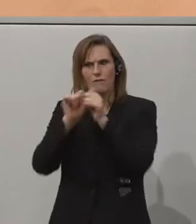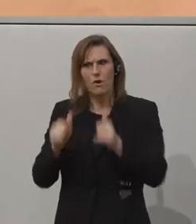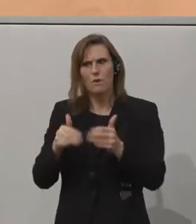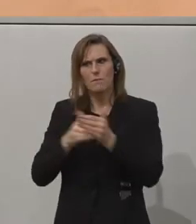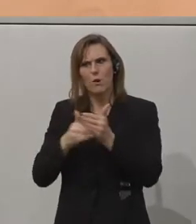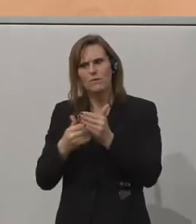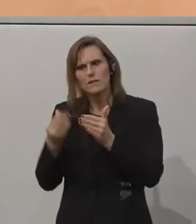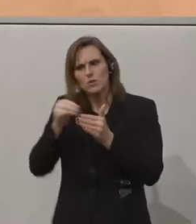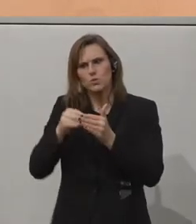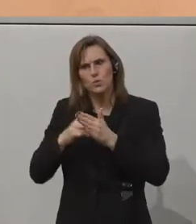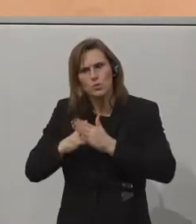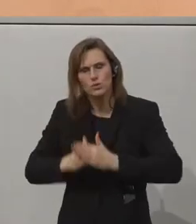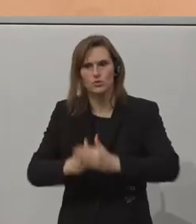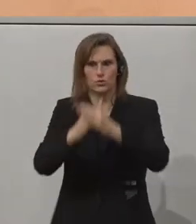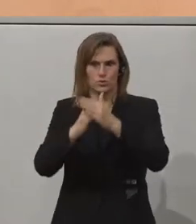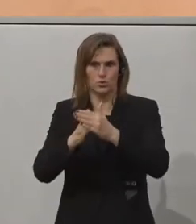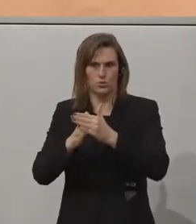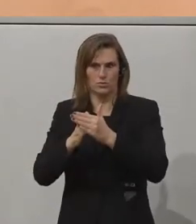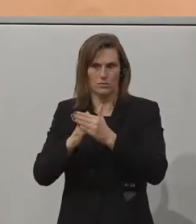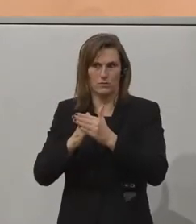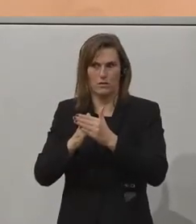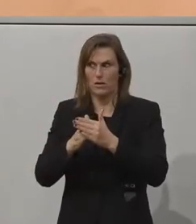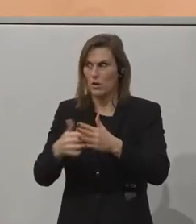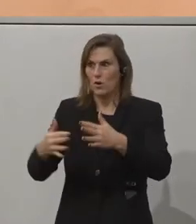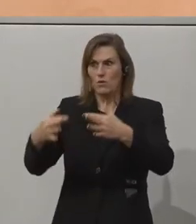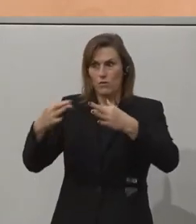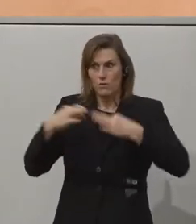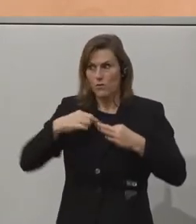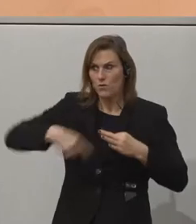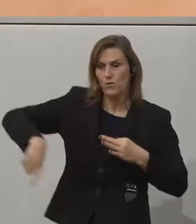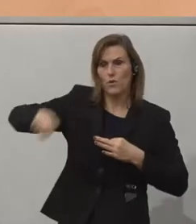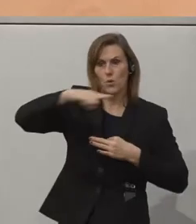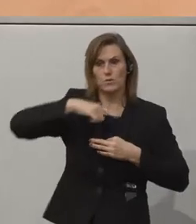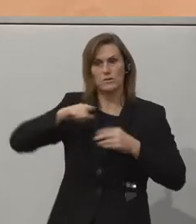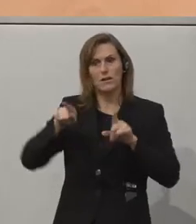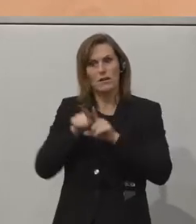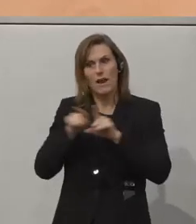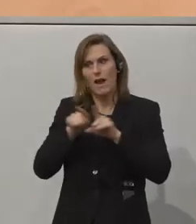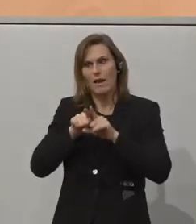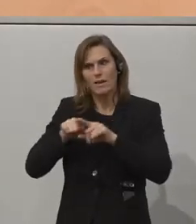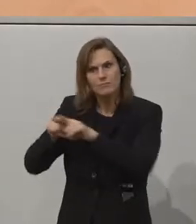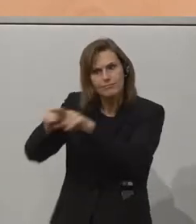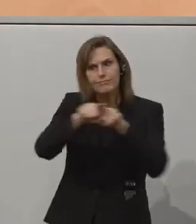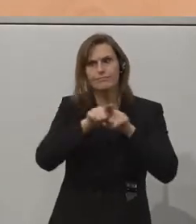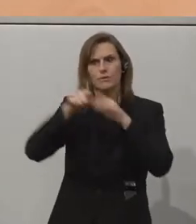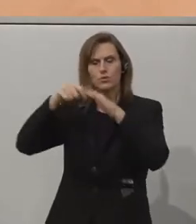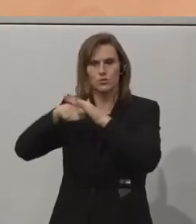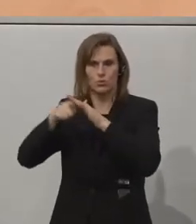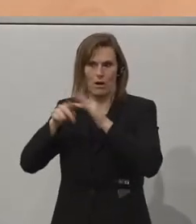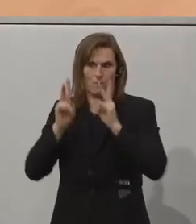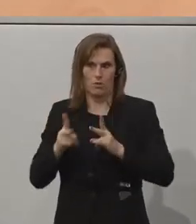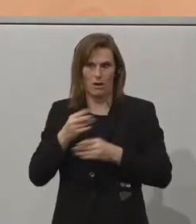angewiesen sind. Es ist an uns gelegen, dass wir ihnen die gleiche Zugänglichkeit zu geben. Es gibt,